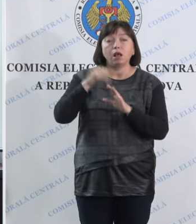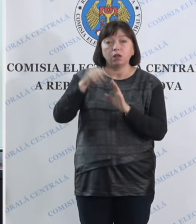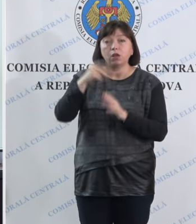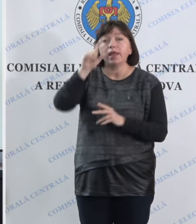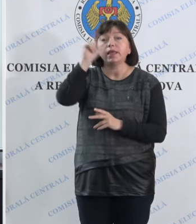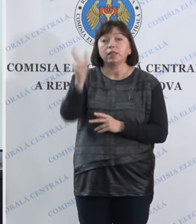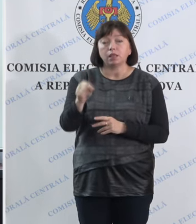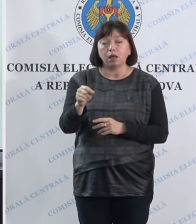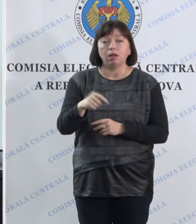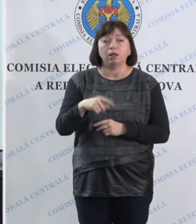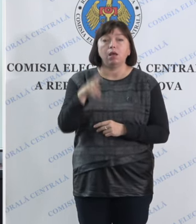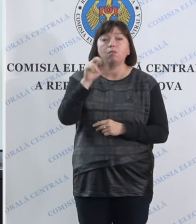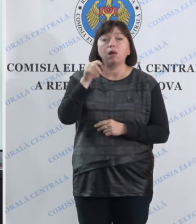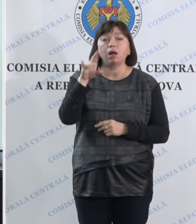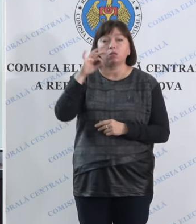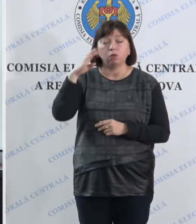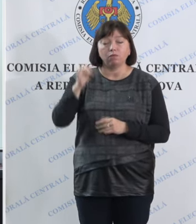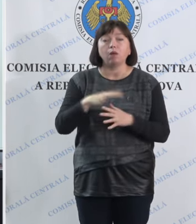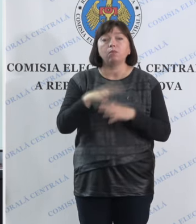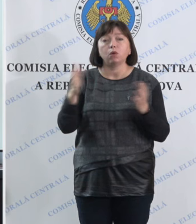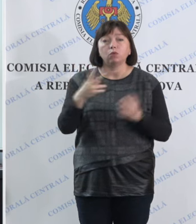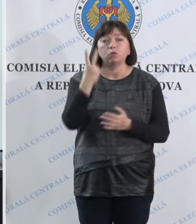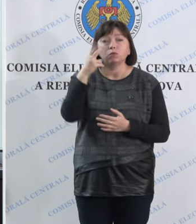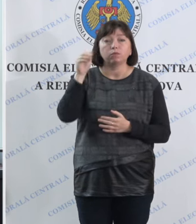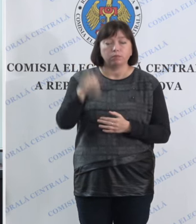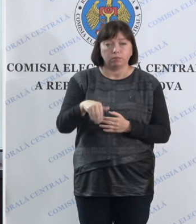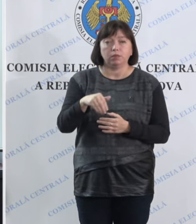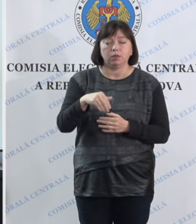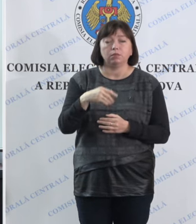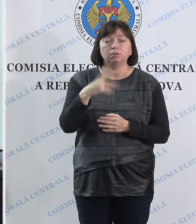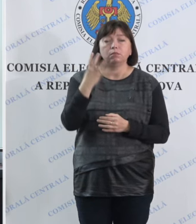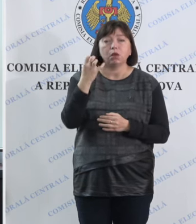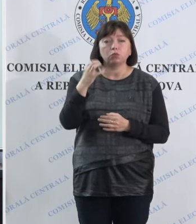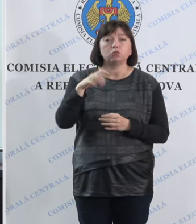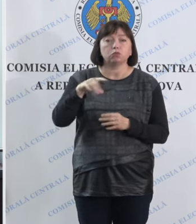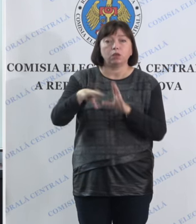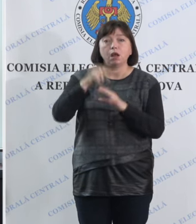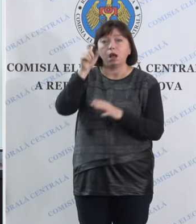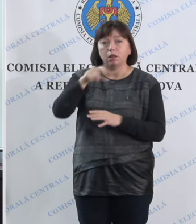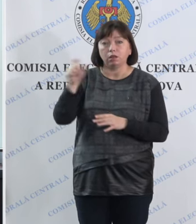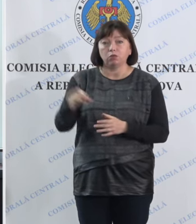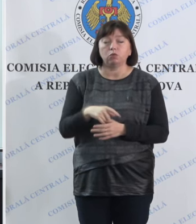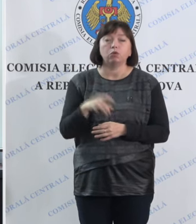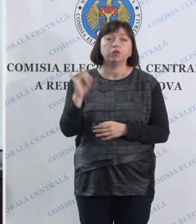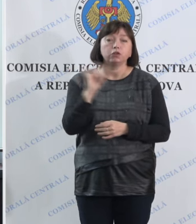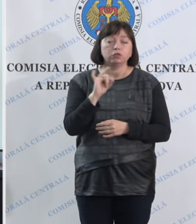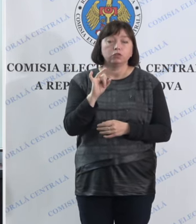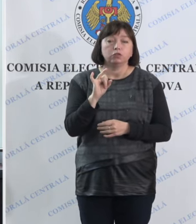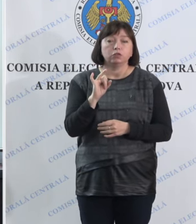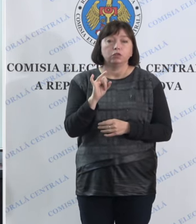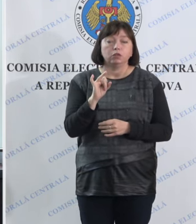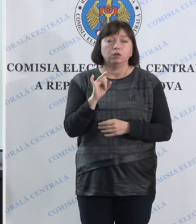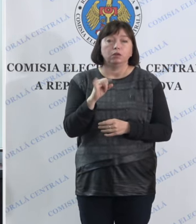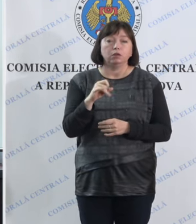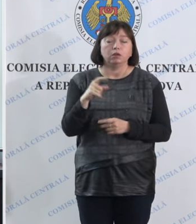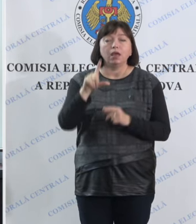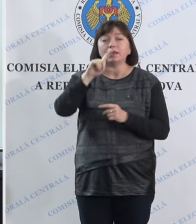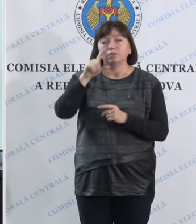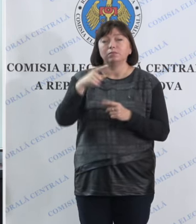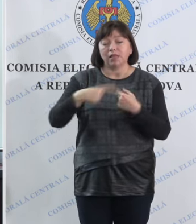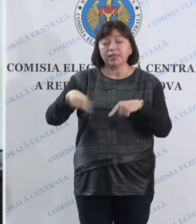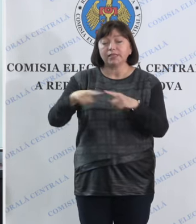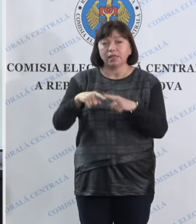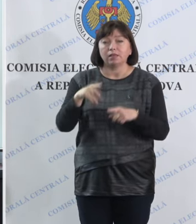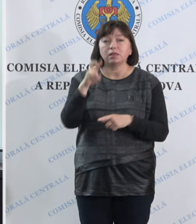Italia, Padova, peste 2.450 de alegători și, iarăși, o secție din Italia,